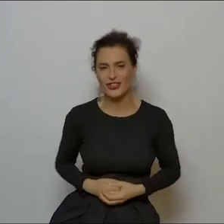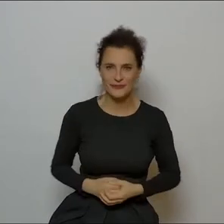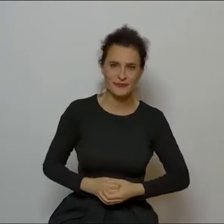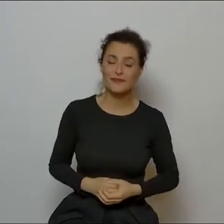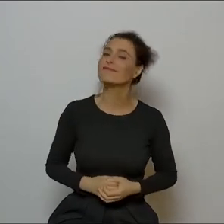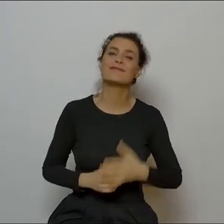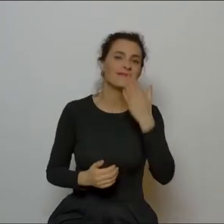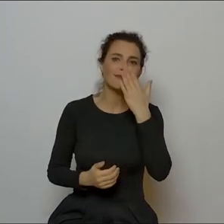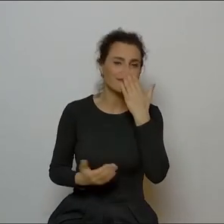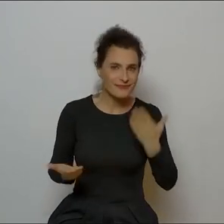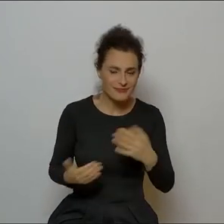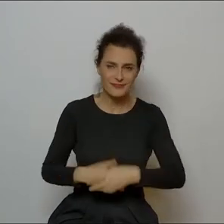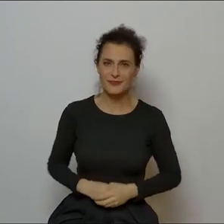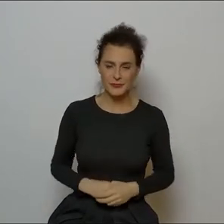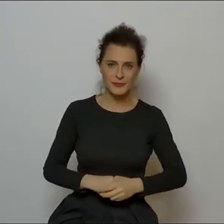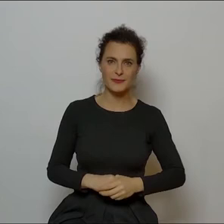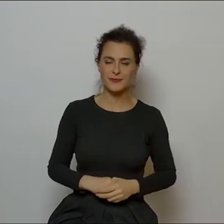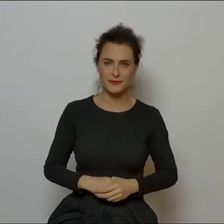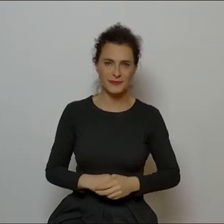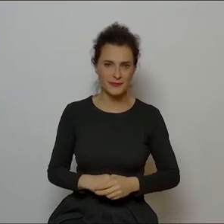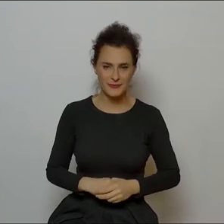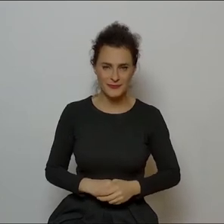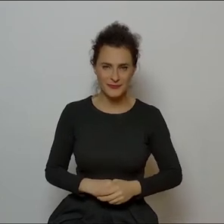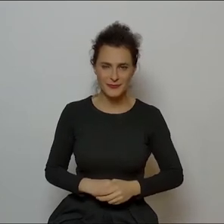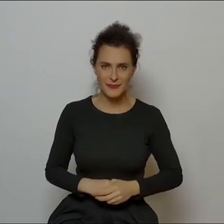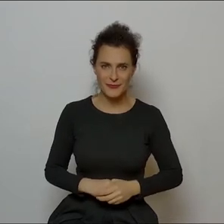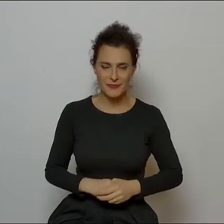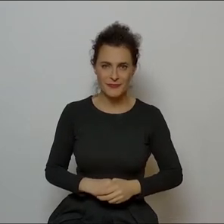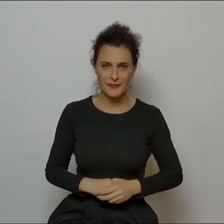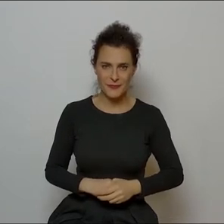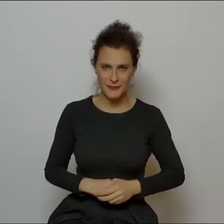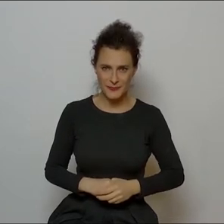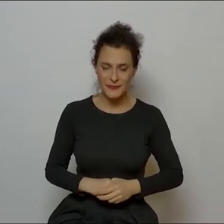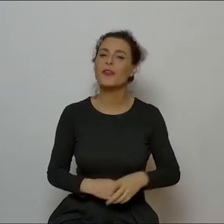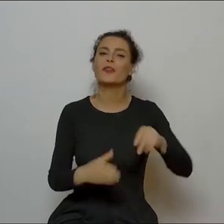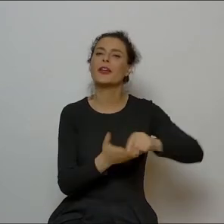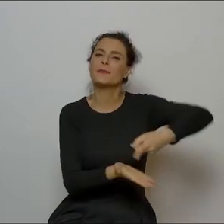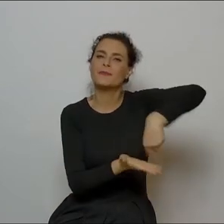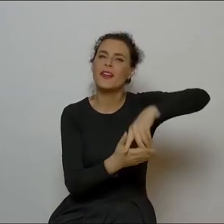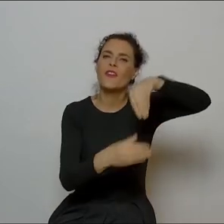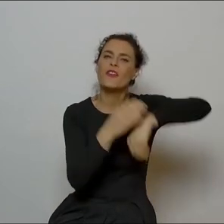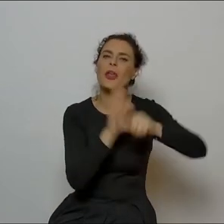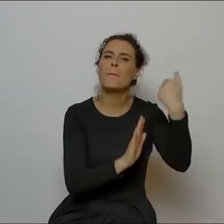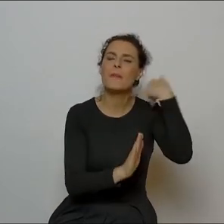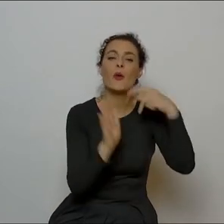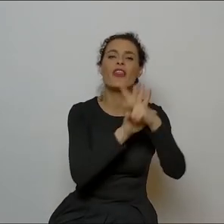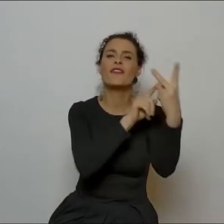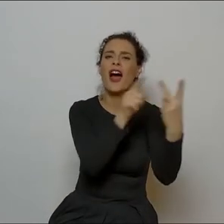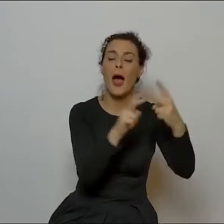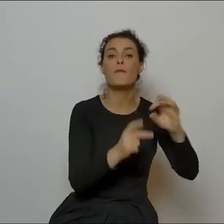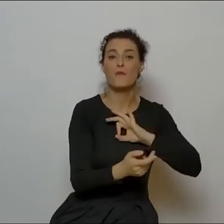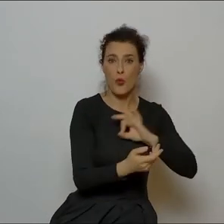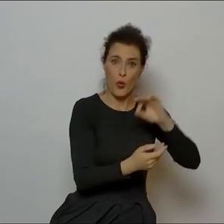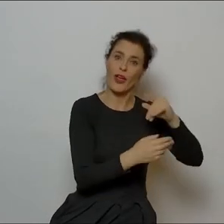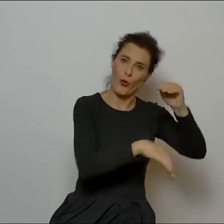a mamy. To zawiera utwory z dwóch ostatnich... Interpretacje moich